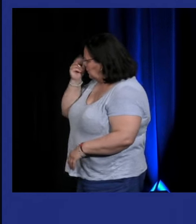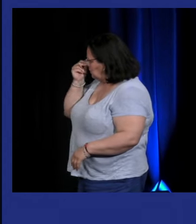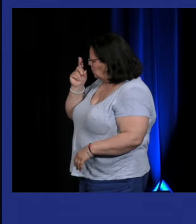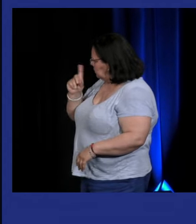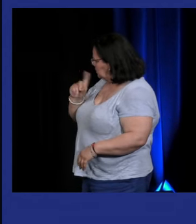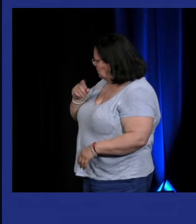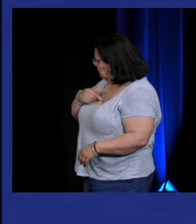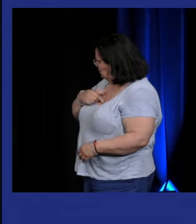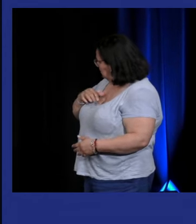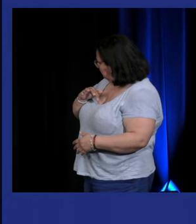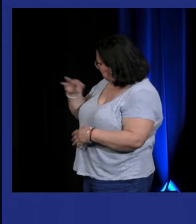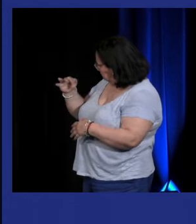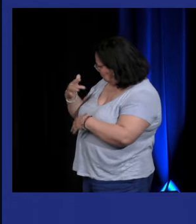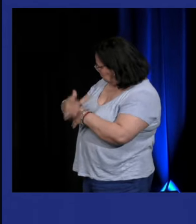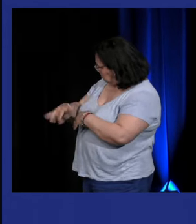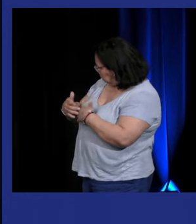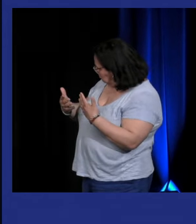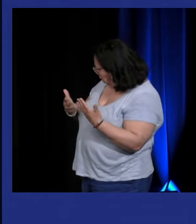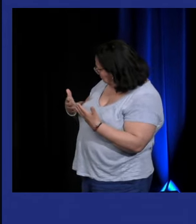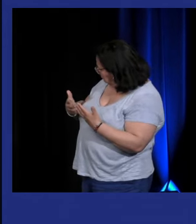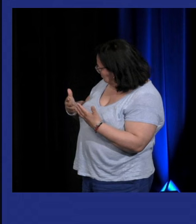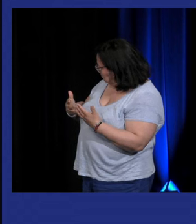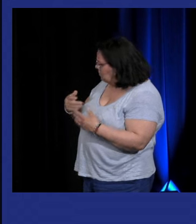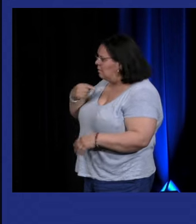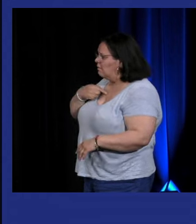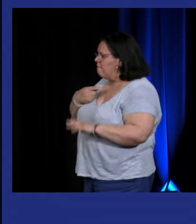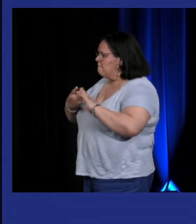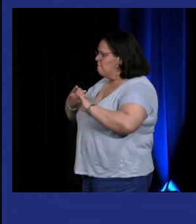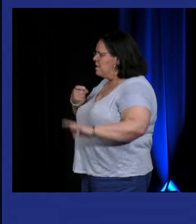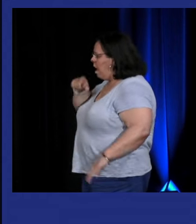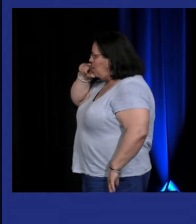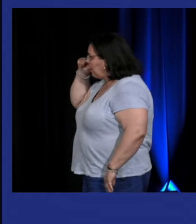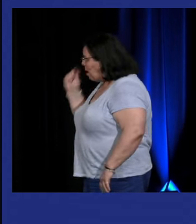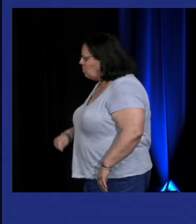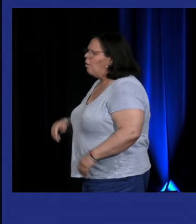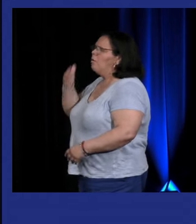on pose souvent la question du retard de la France et